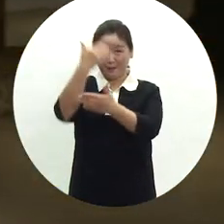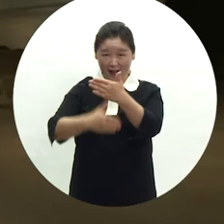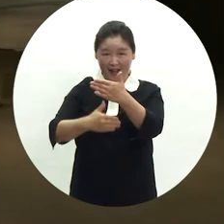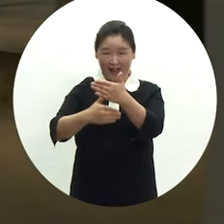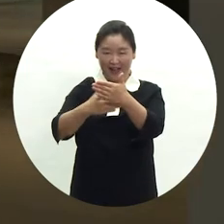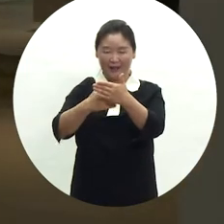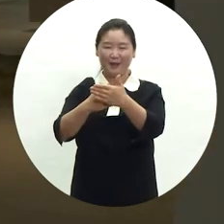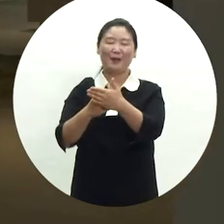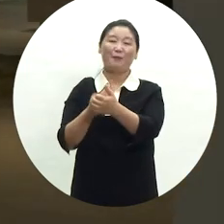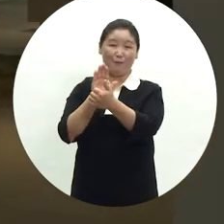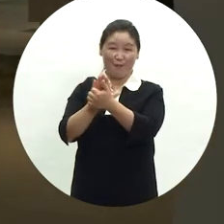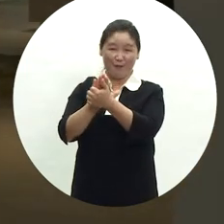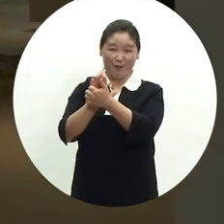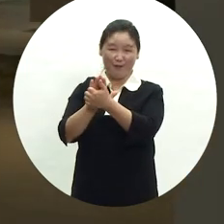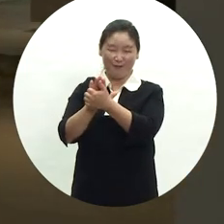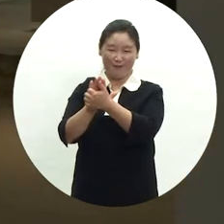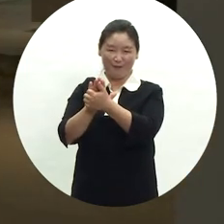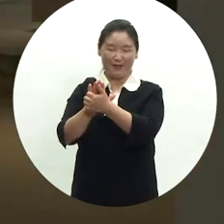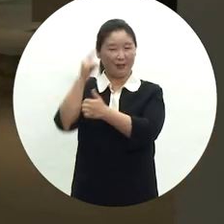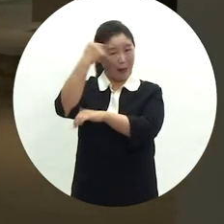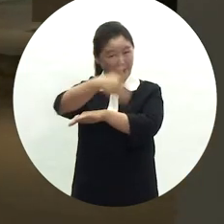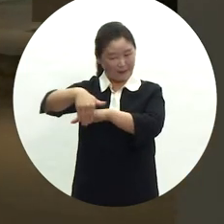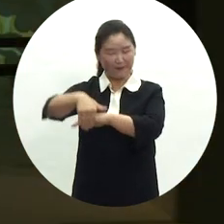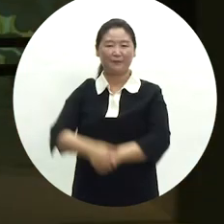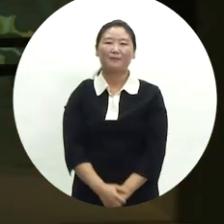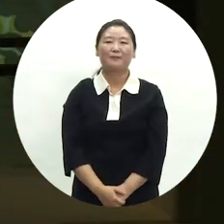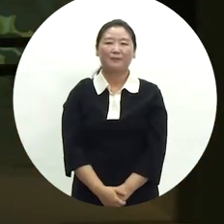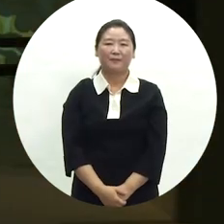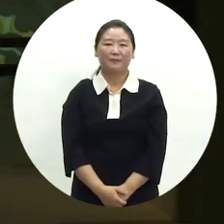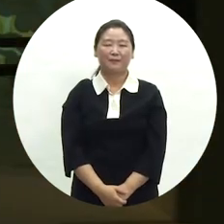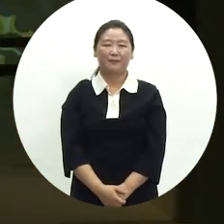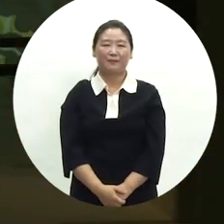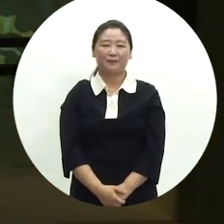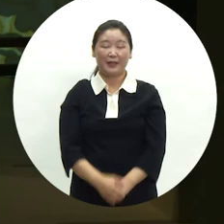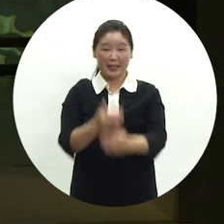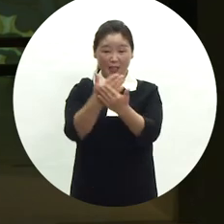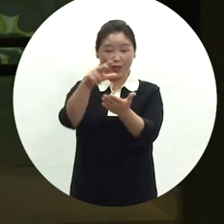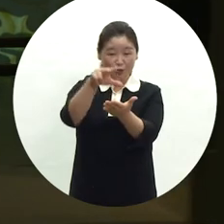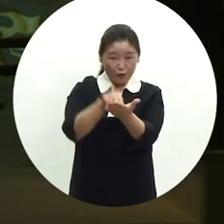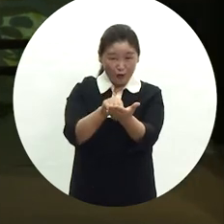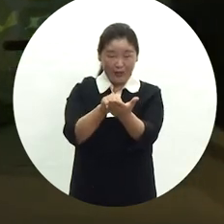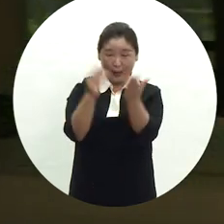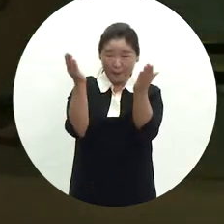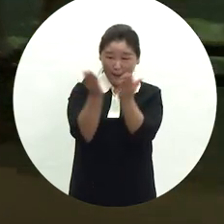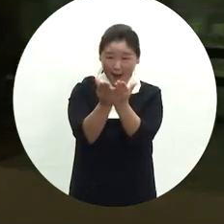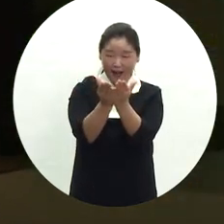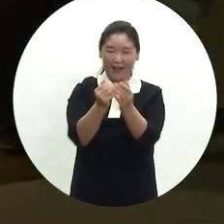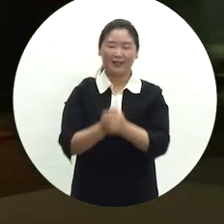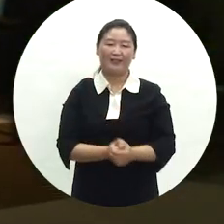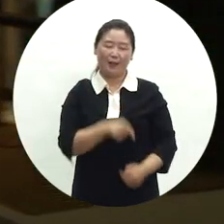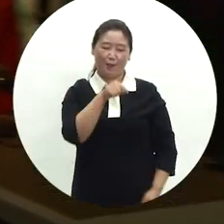내용에 대한 잔상으로 남을 수 있도록 의도하였습니다. 또한 전시 주제와 연계하여 그동안